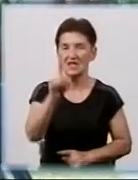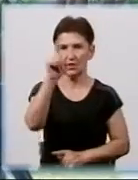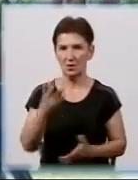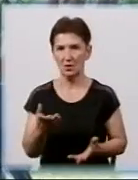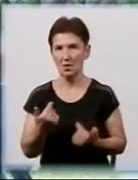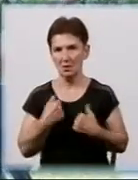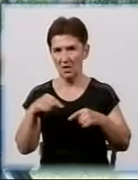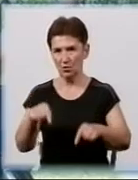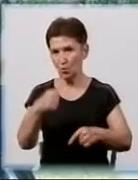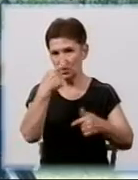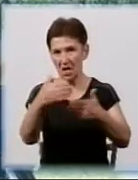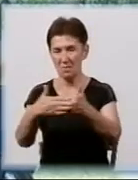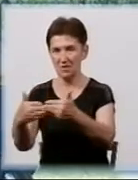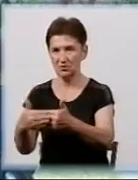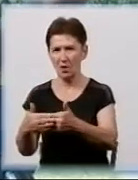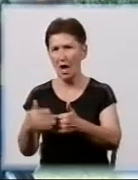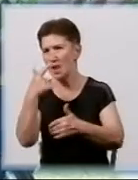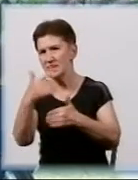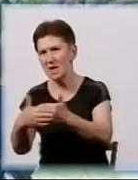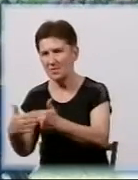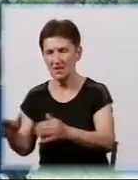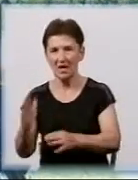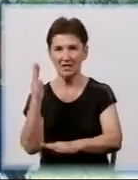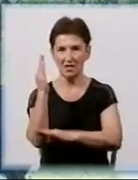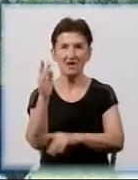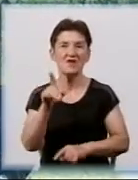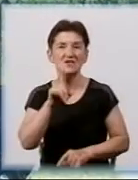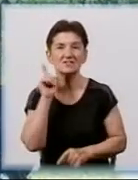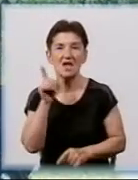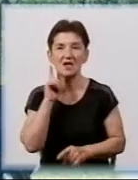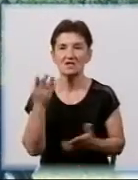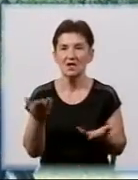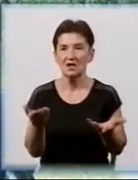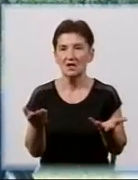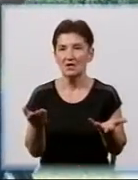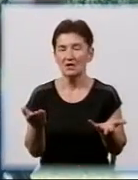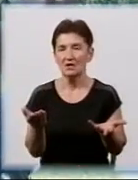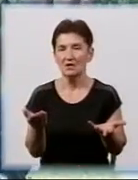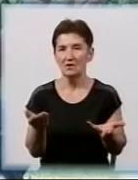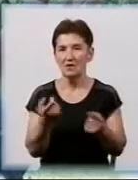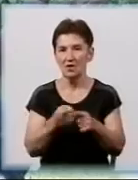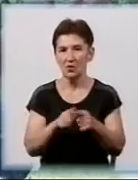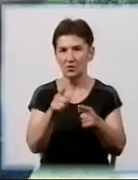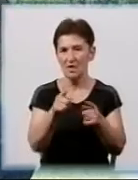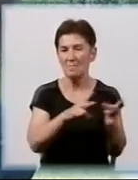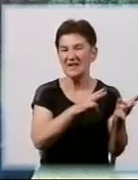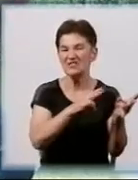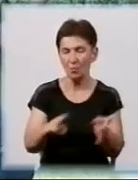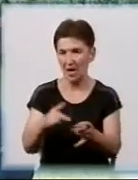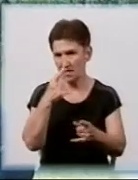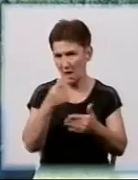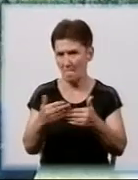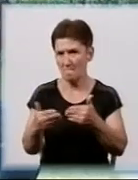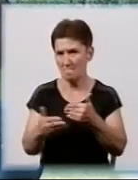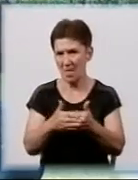живемо тут близько. А якщо навіть і не близько, дерева зелені. Це навіть, як кажуть, приступлення перед природою. Зелене